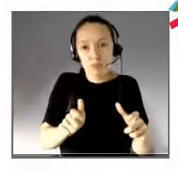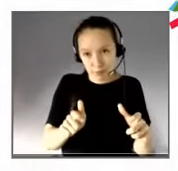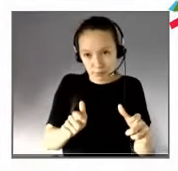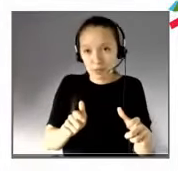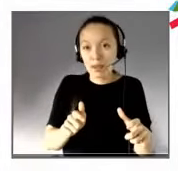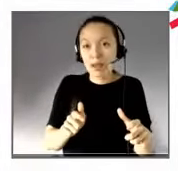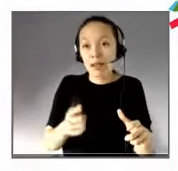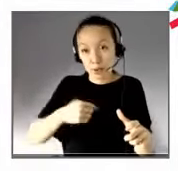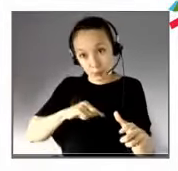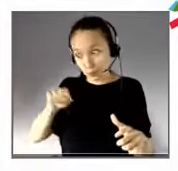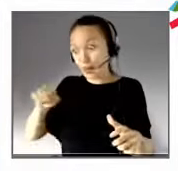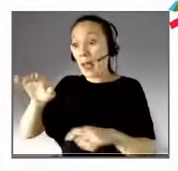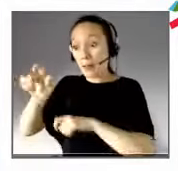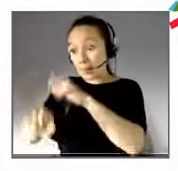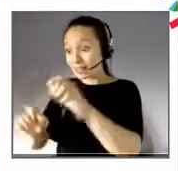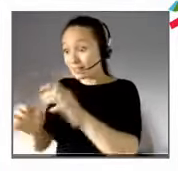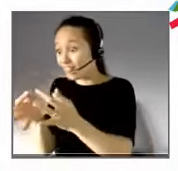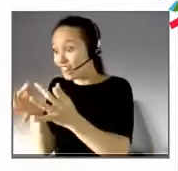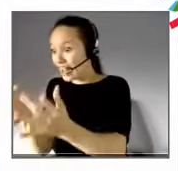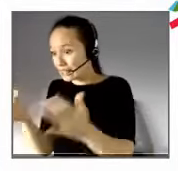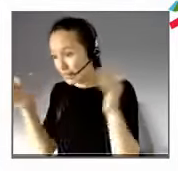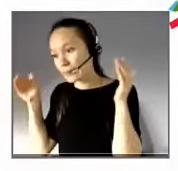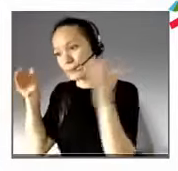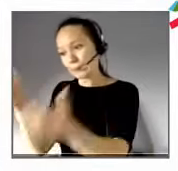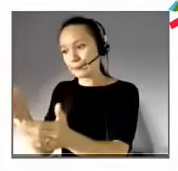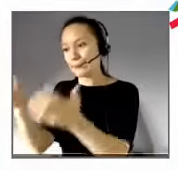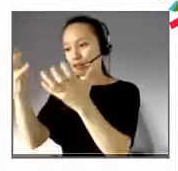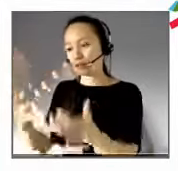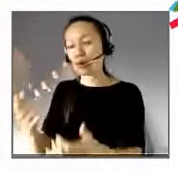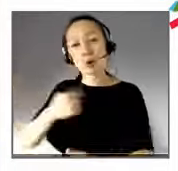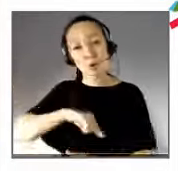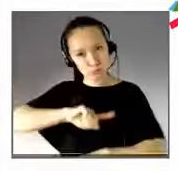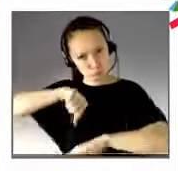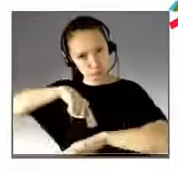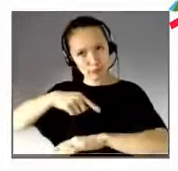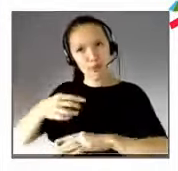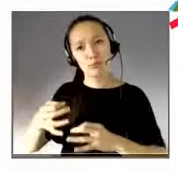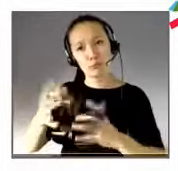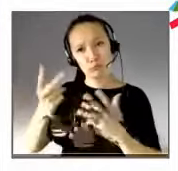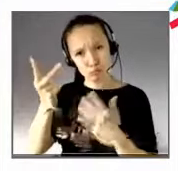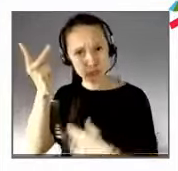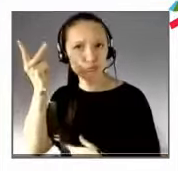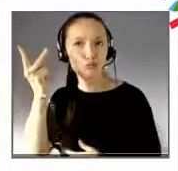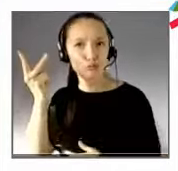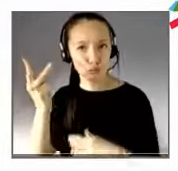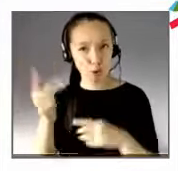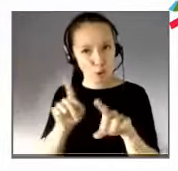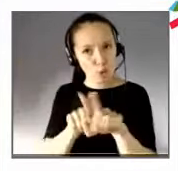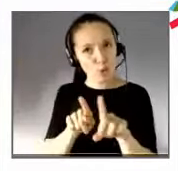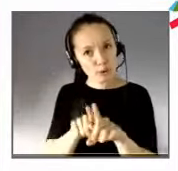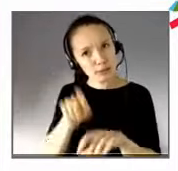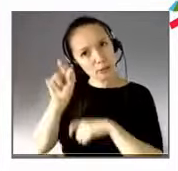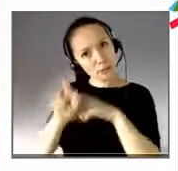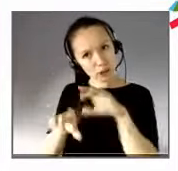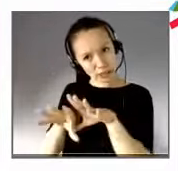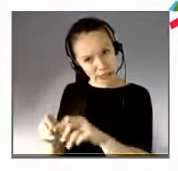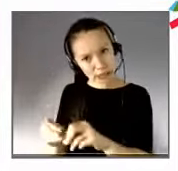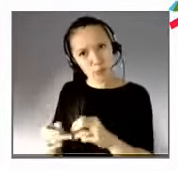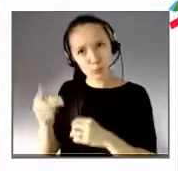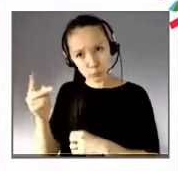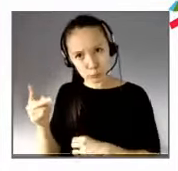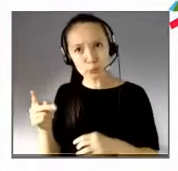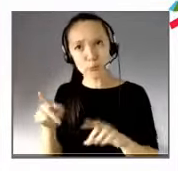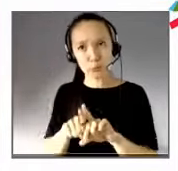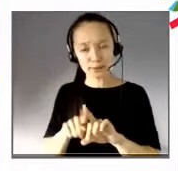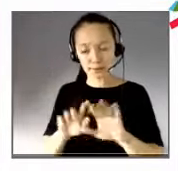Parce que, quelque part, on a un peu plus de temps, on a un peu plus de ressources pour pouvoir prendre justement le temps de s'occuper des